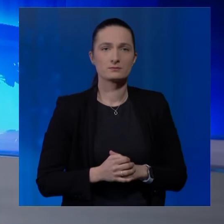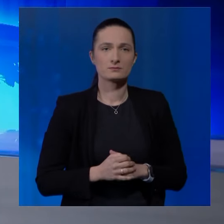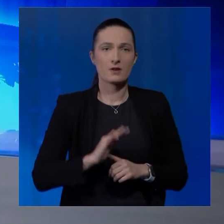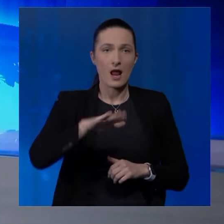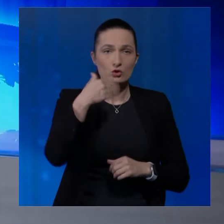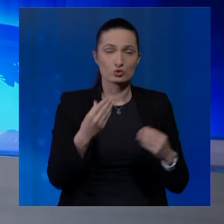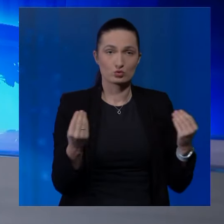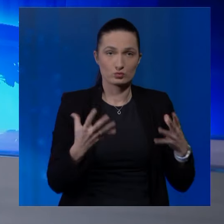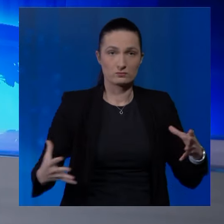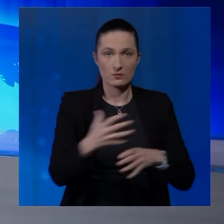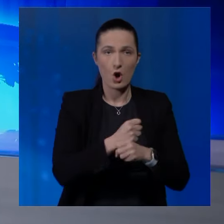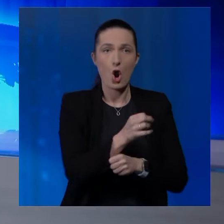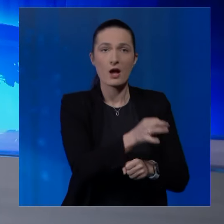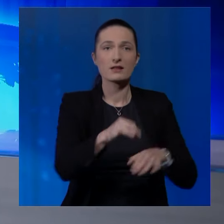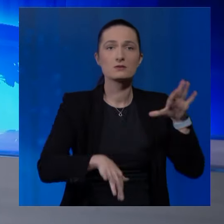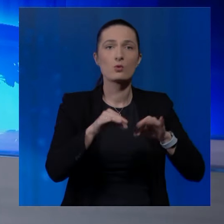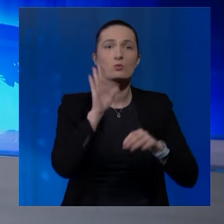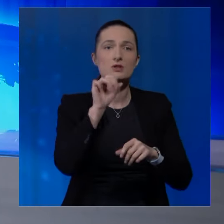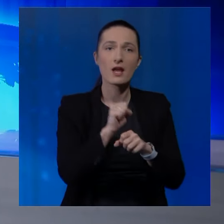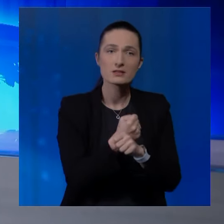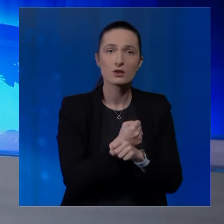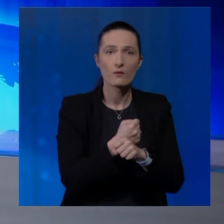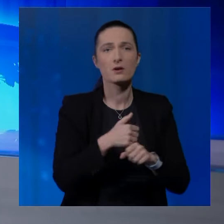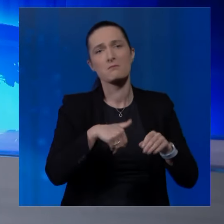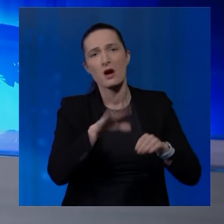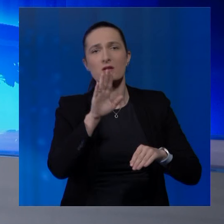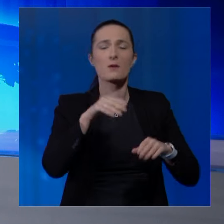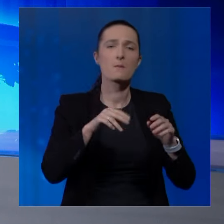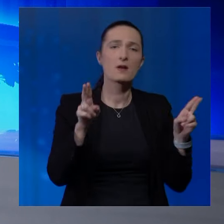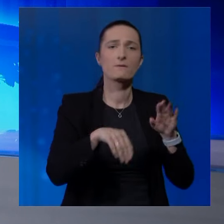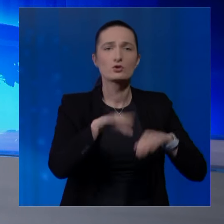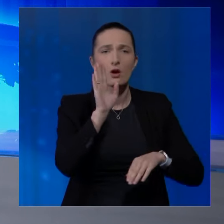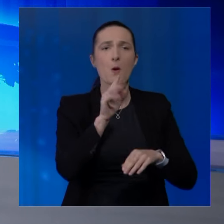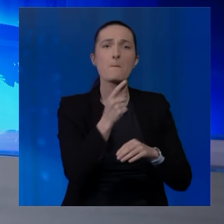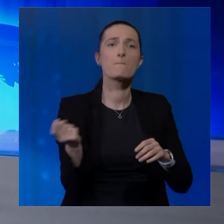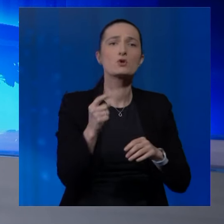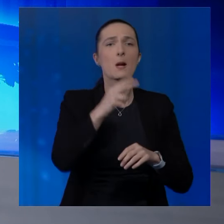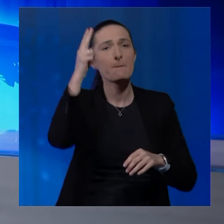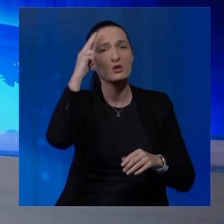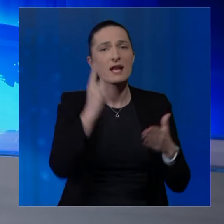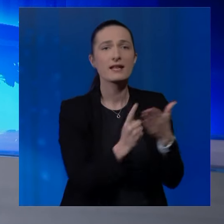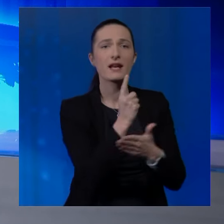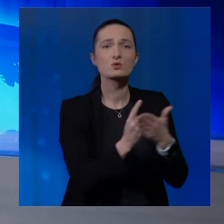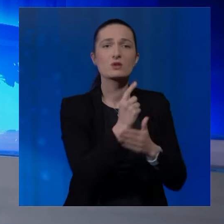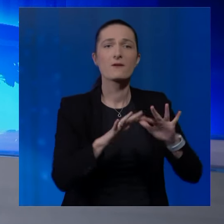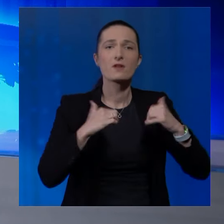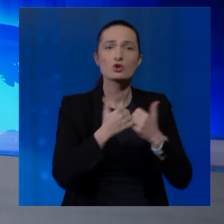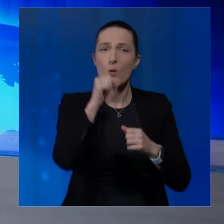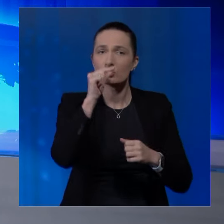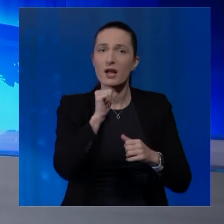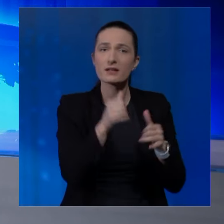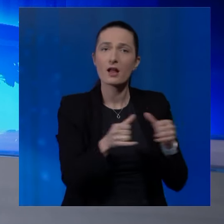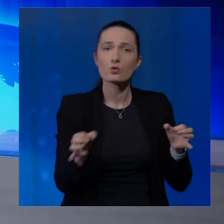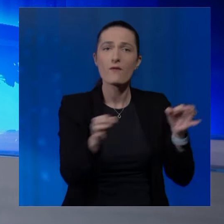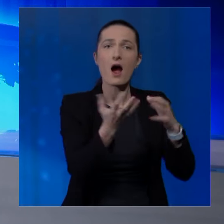Nakon što su okončani lokalni izbori u Bosni i Hercegovini, te manje i više postali poznati rezultati za Vijeća